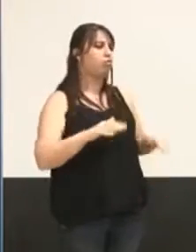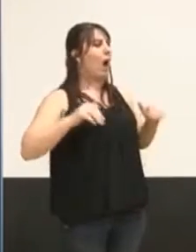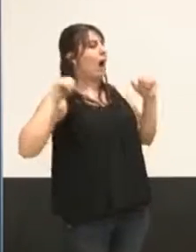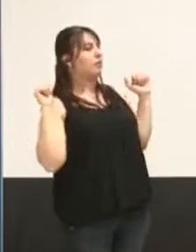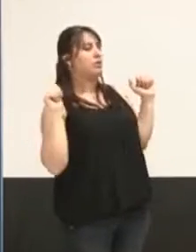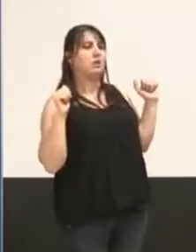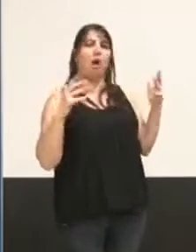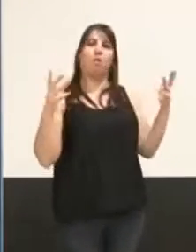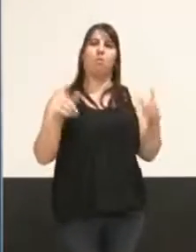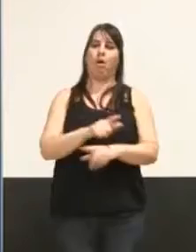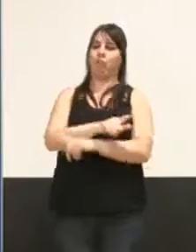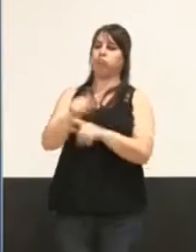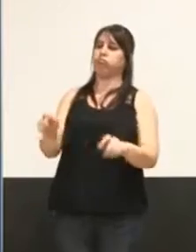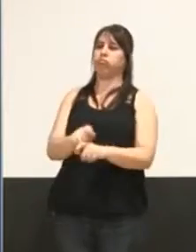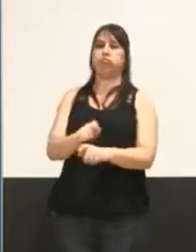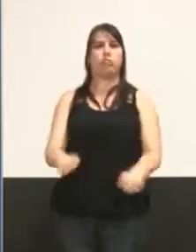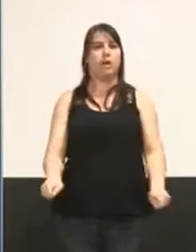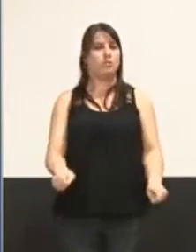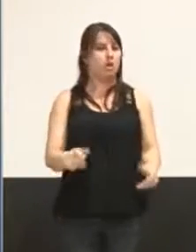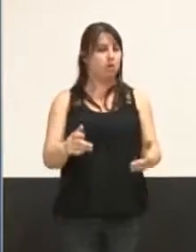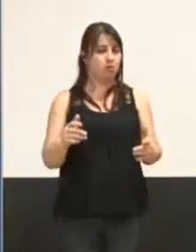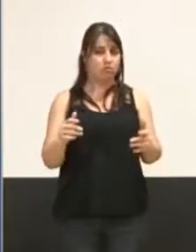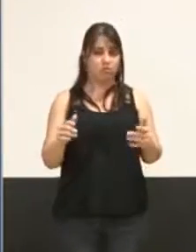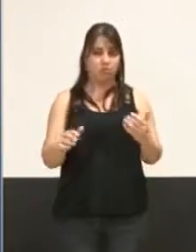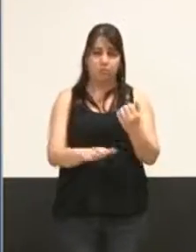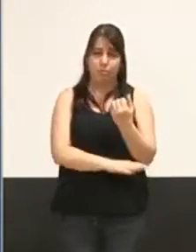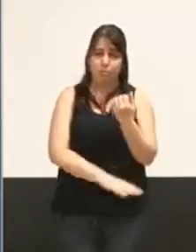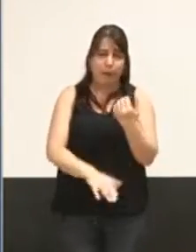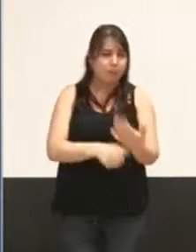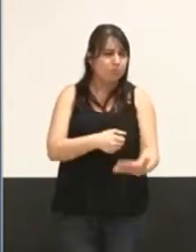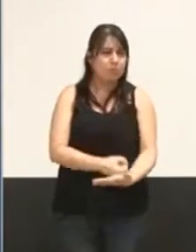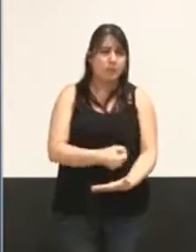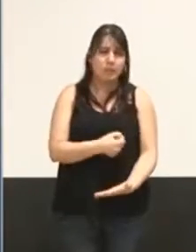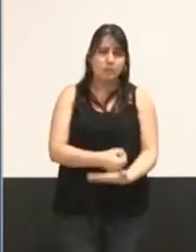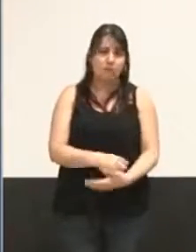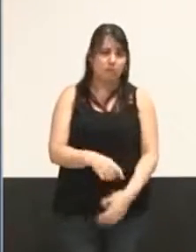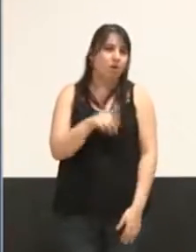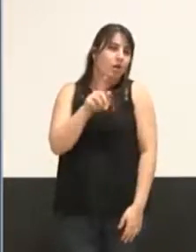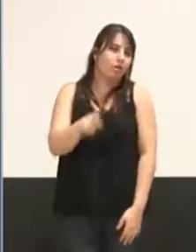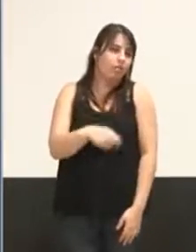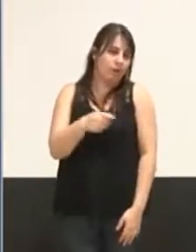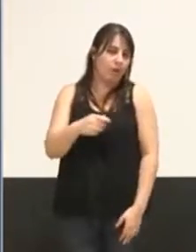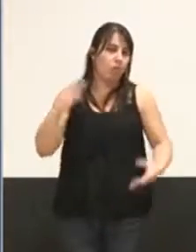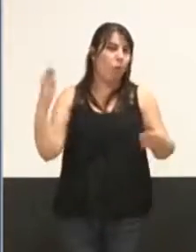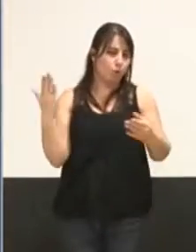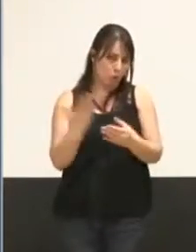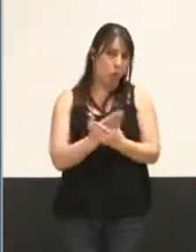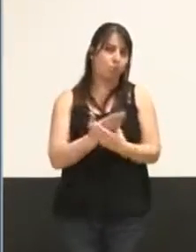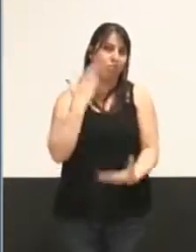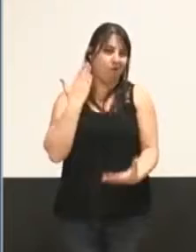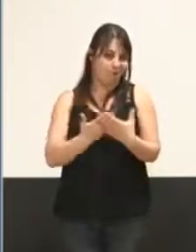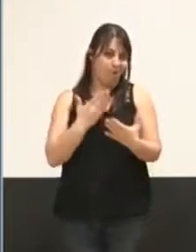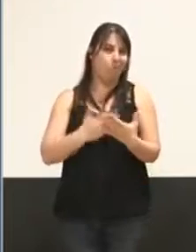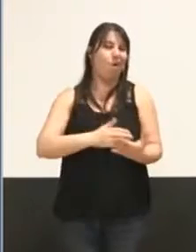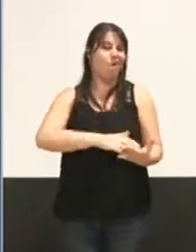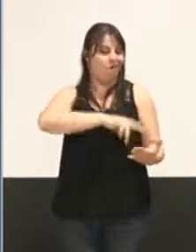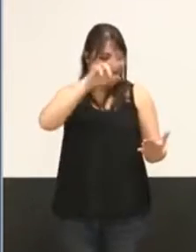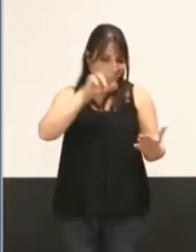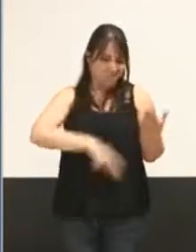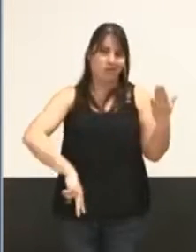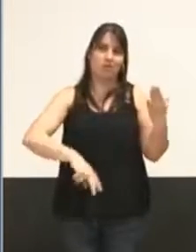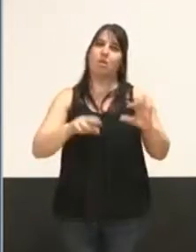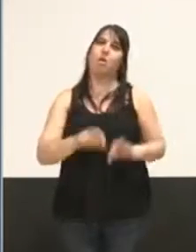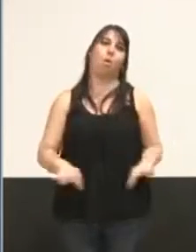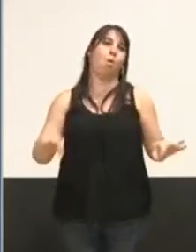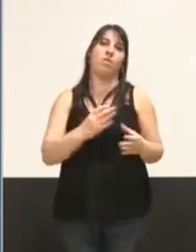de ce respect qui est quand même la base, même si aujourd'hui en effet nous n'avons aucun document, écrit qui nous